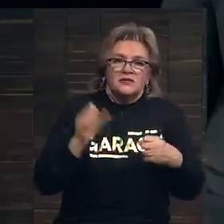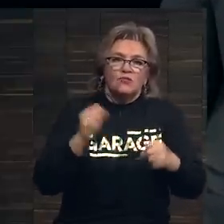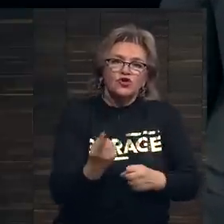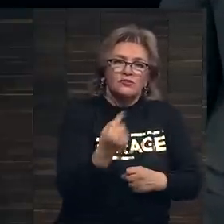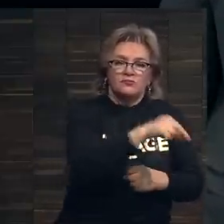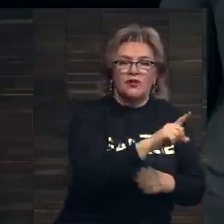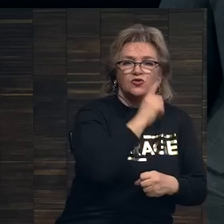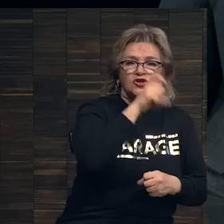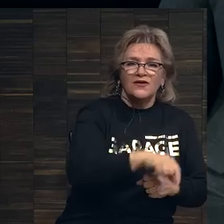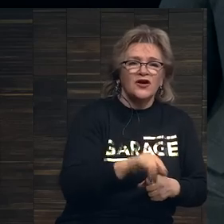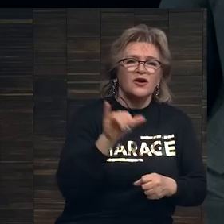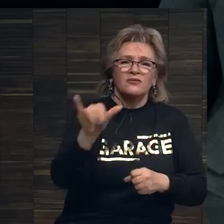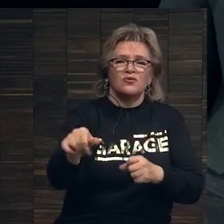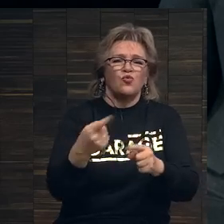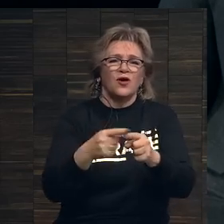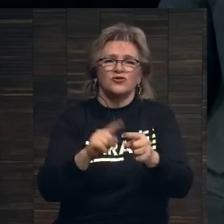прийти молодой человек, которому